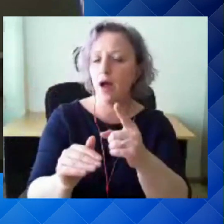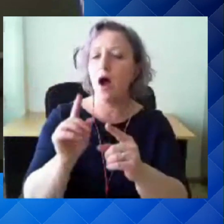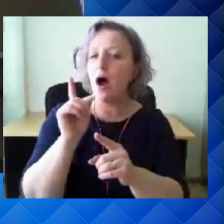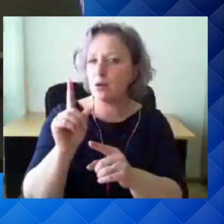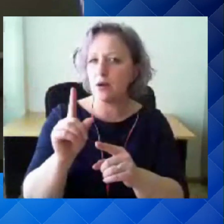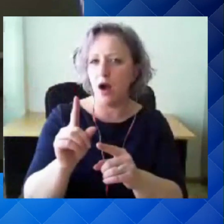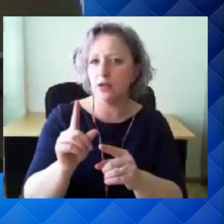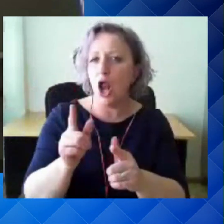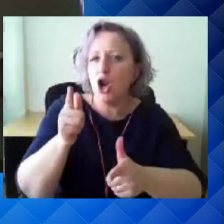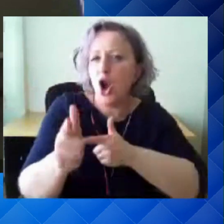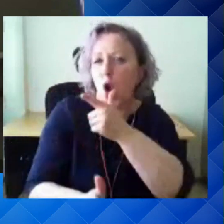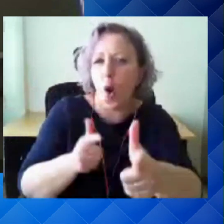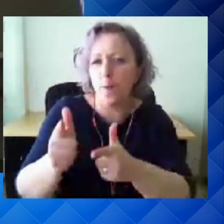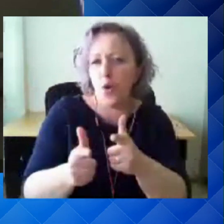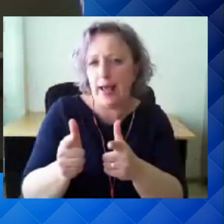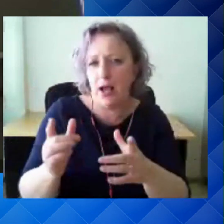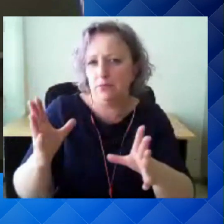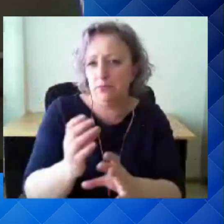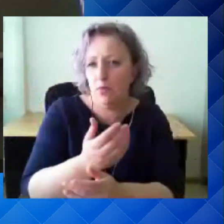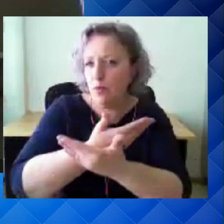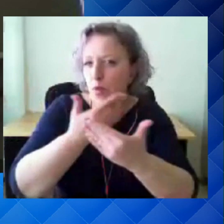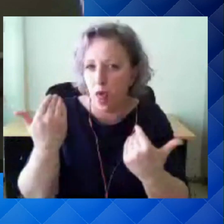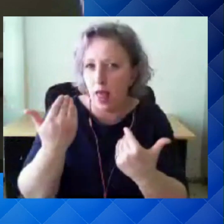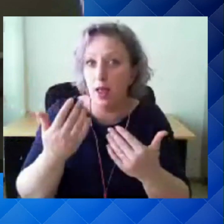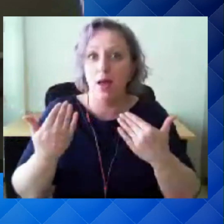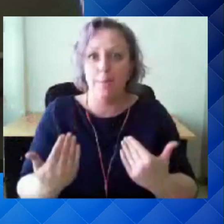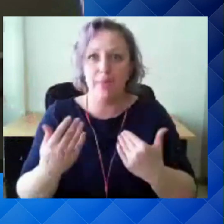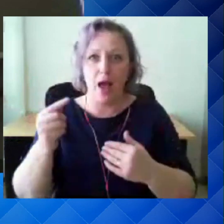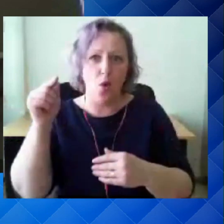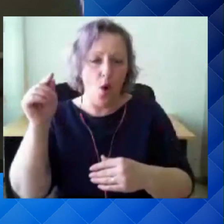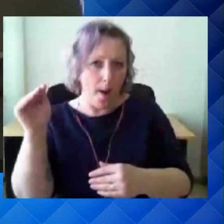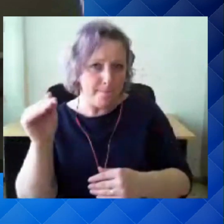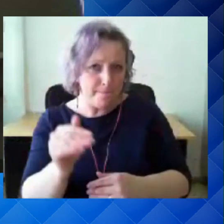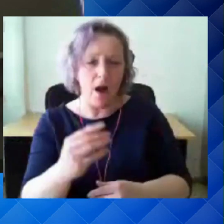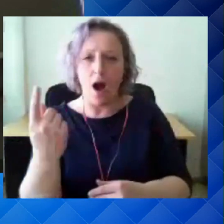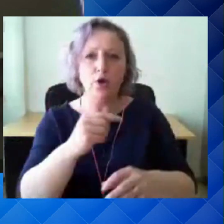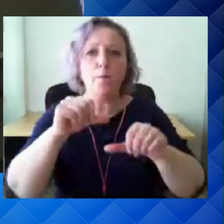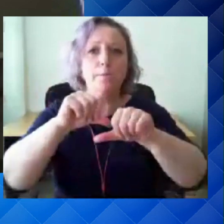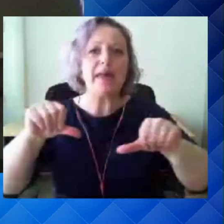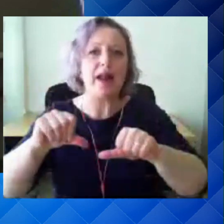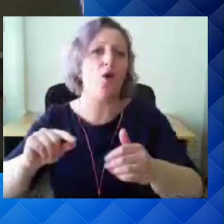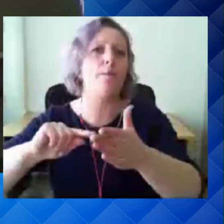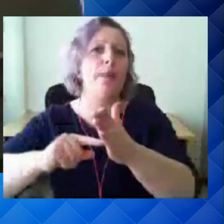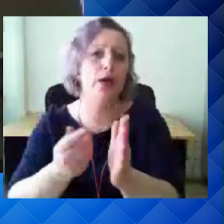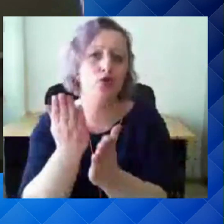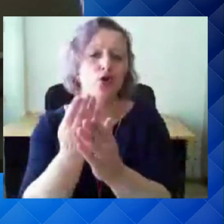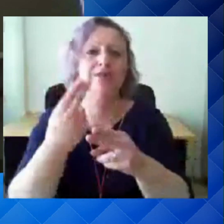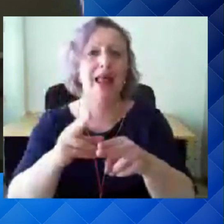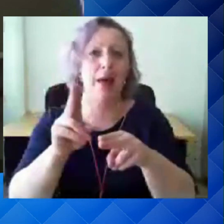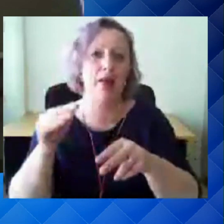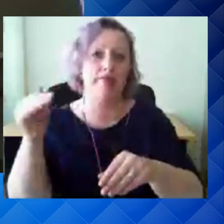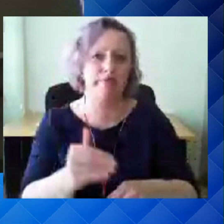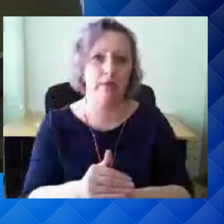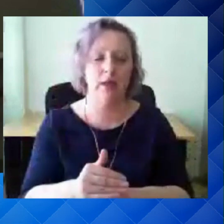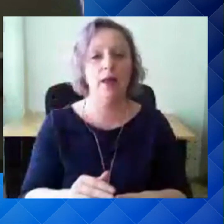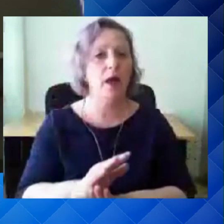loomulik taandumine. Meie nakkuse langustrend tuleb hetkel ainult ulatuslike piirangute arvelt. Ja ei maksa arvata, et kui viirangud